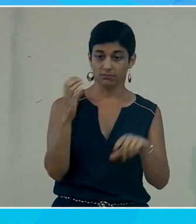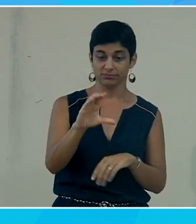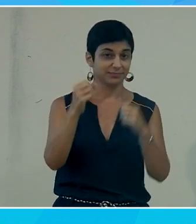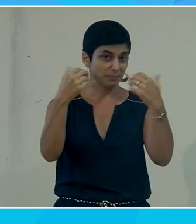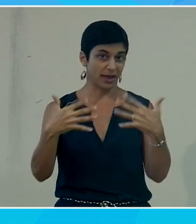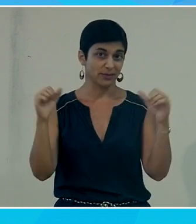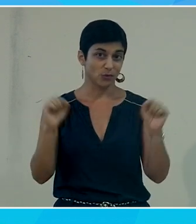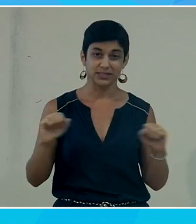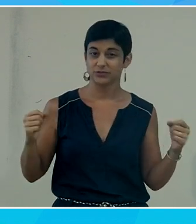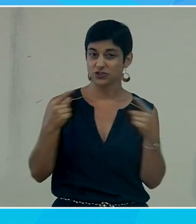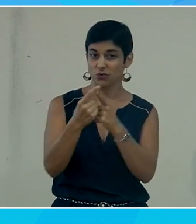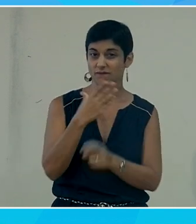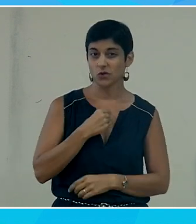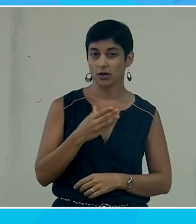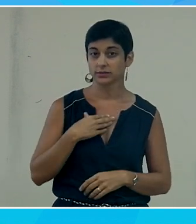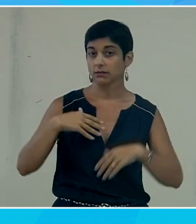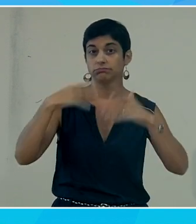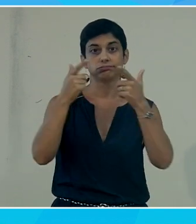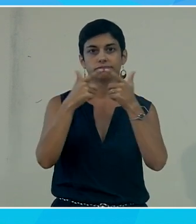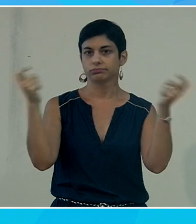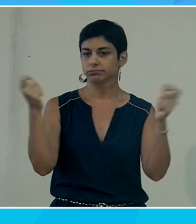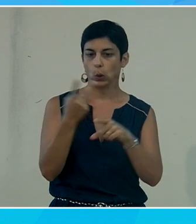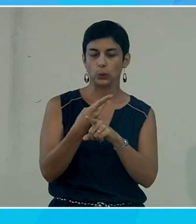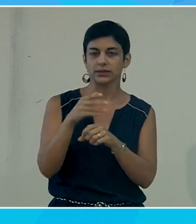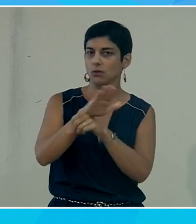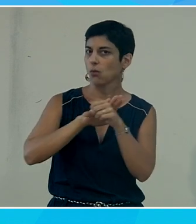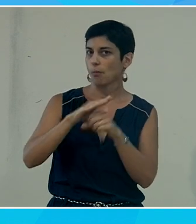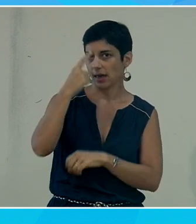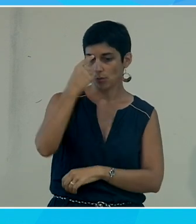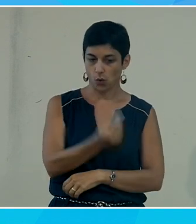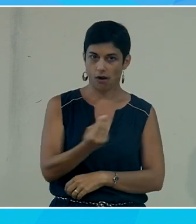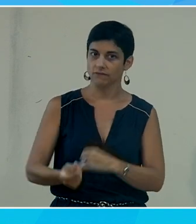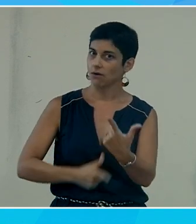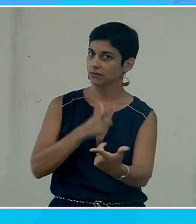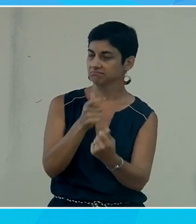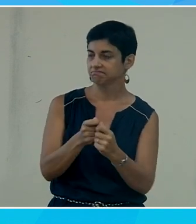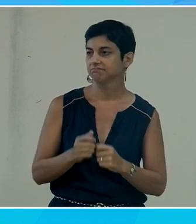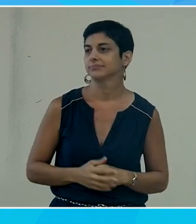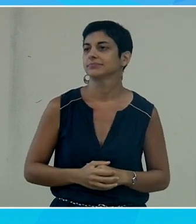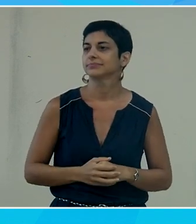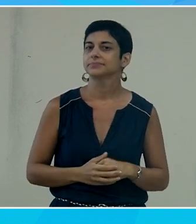on peut faire de la géo on peut faire du français donc on a un outil qui est très très complet pour les enfants alors